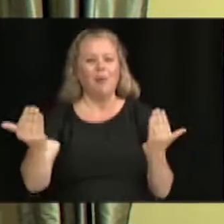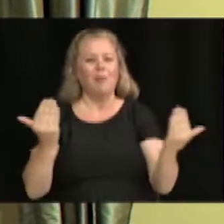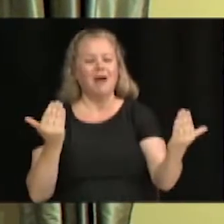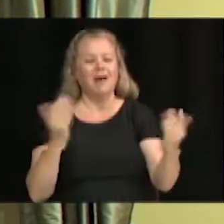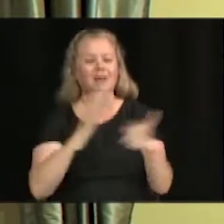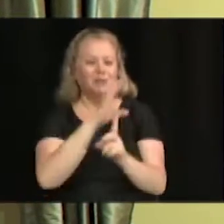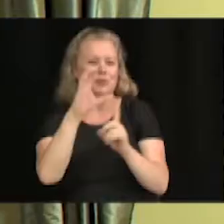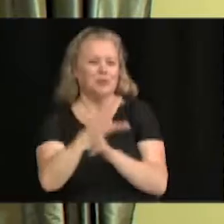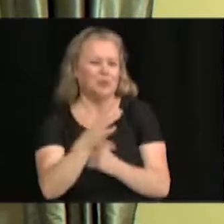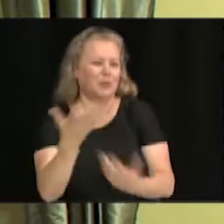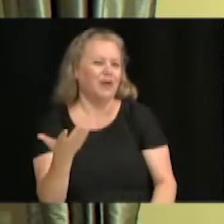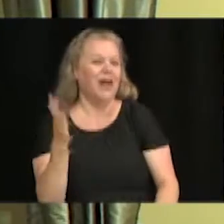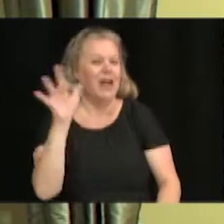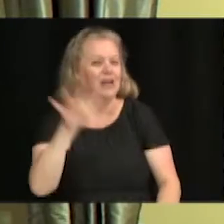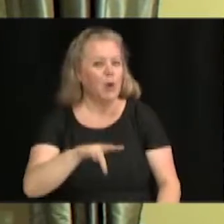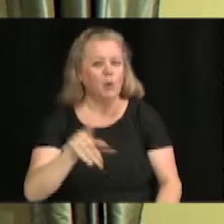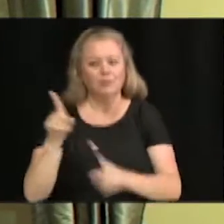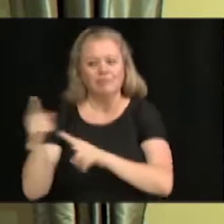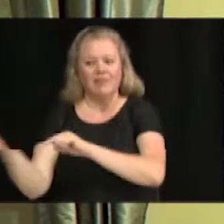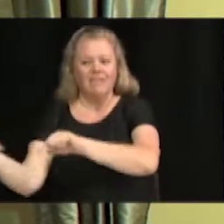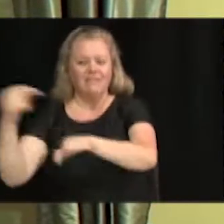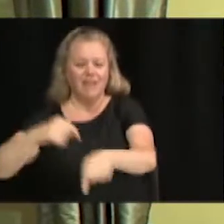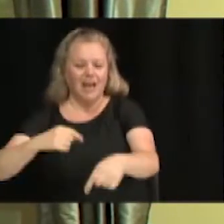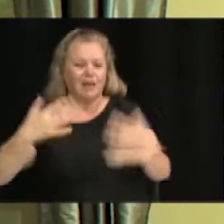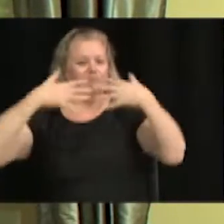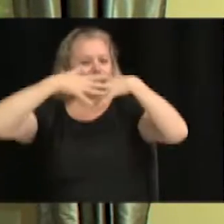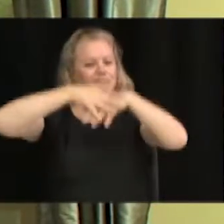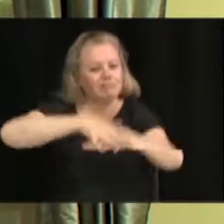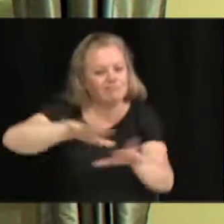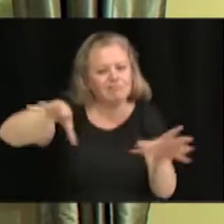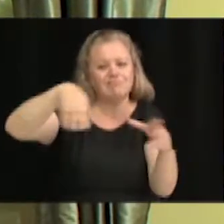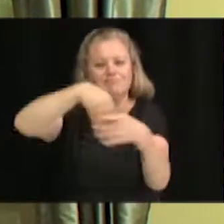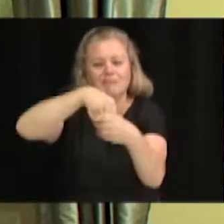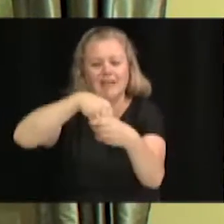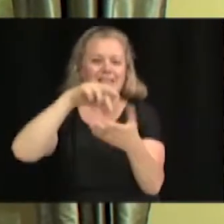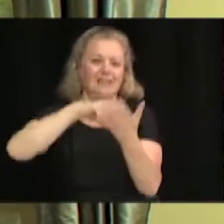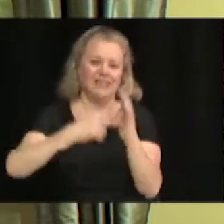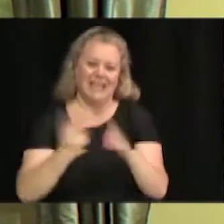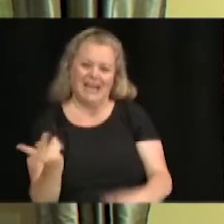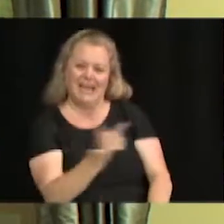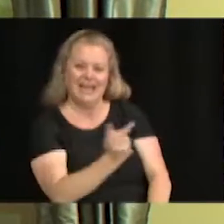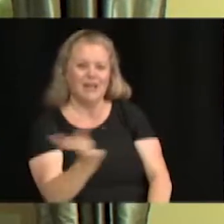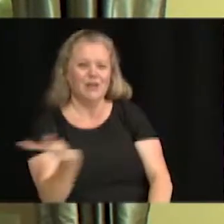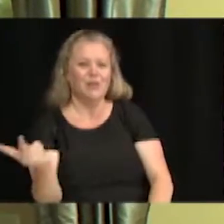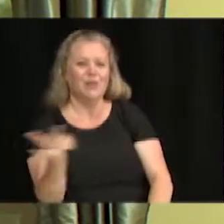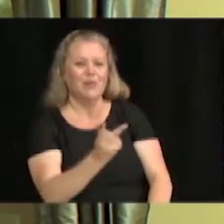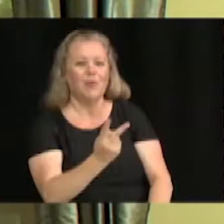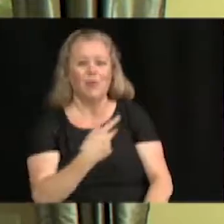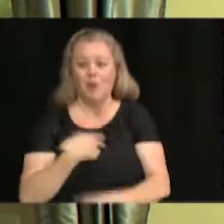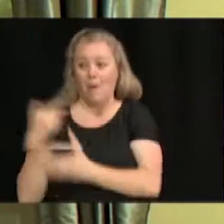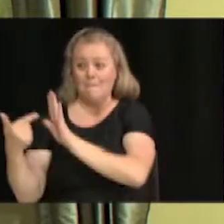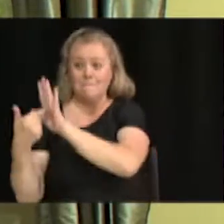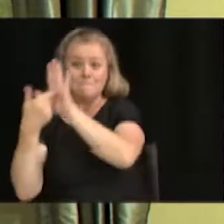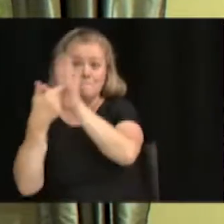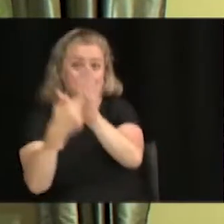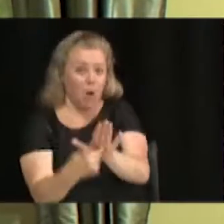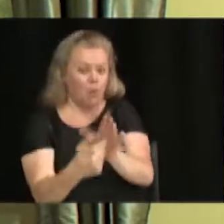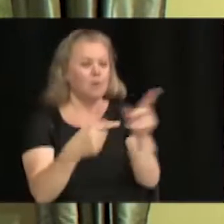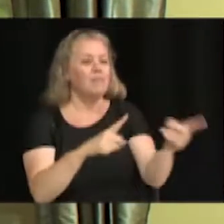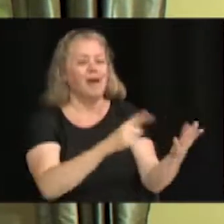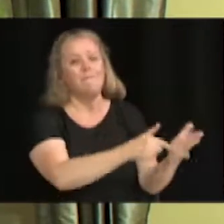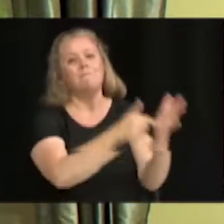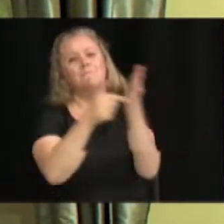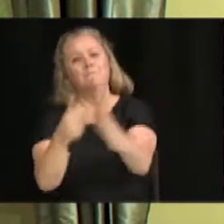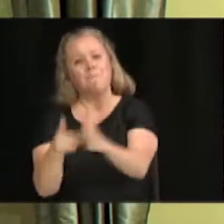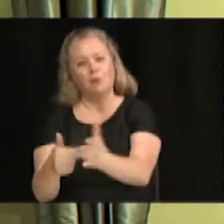multiculturalisme, l'intégration et l'inclusion, ça passe par les deux. Donc, faut connaître nos nouveaux arrivants, mais il faut